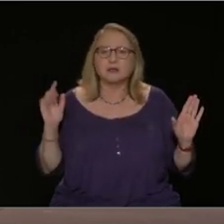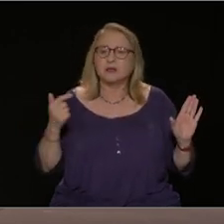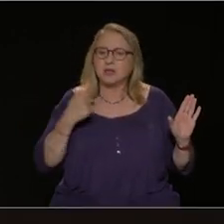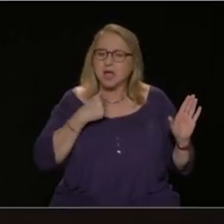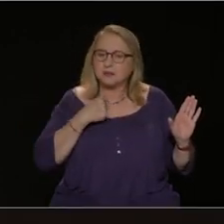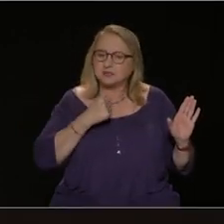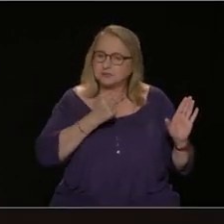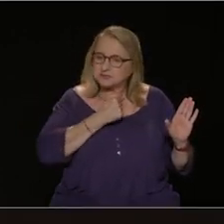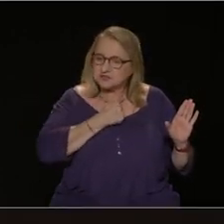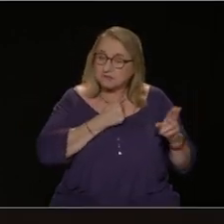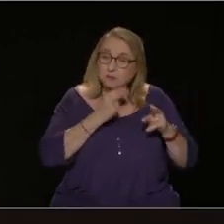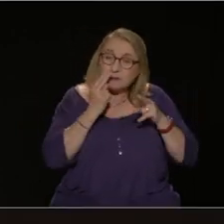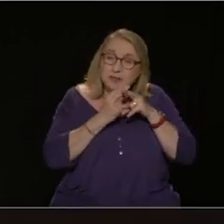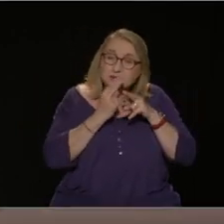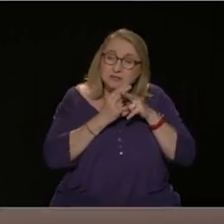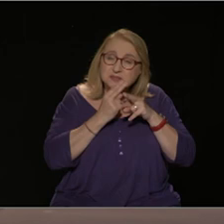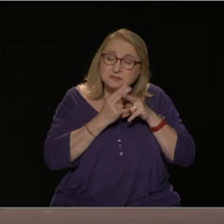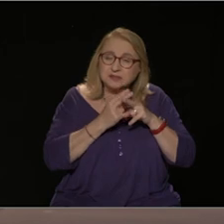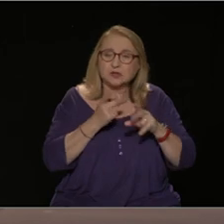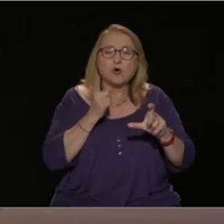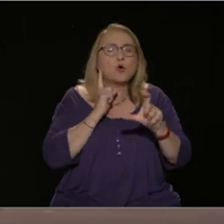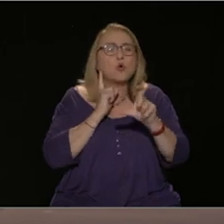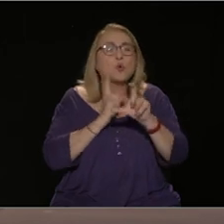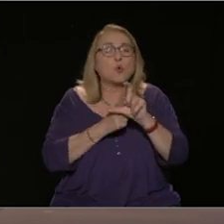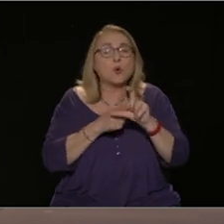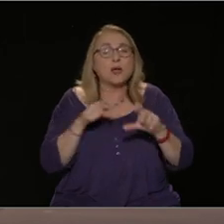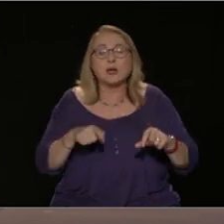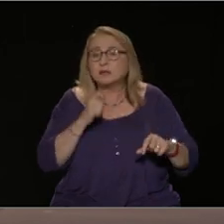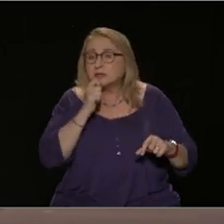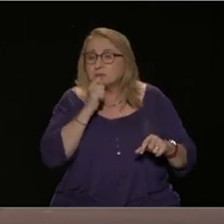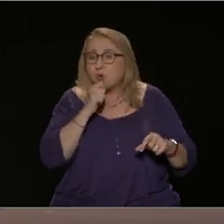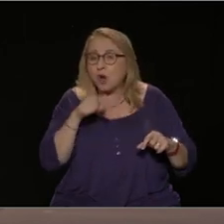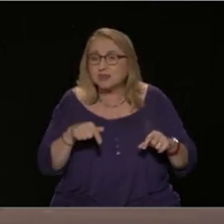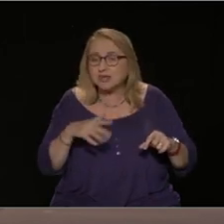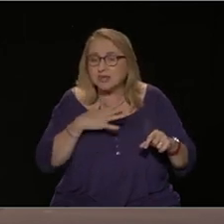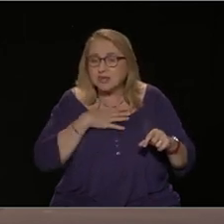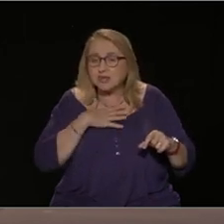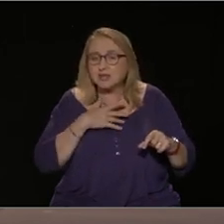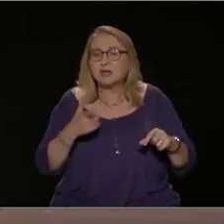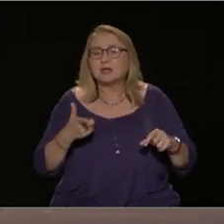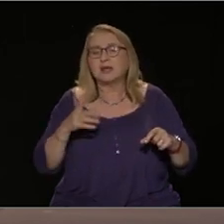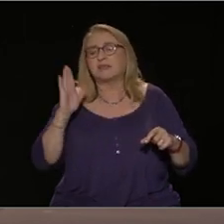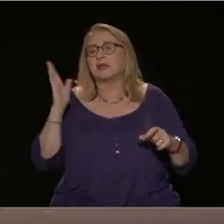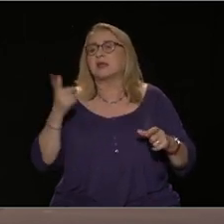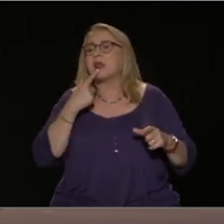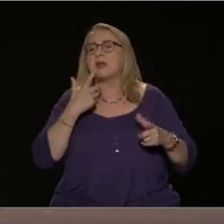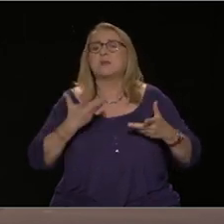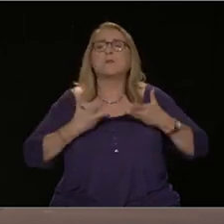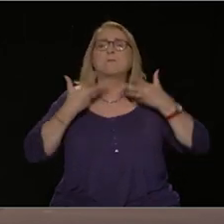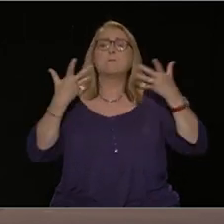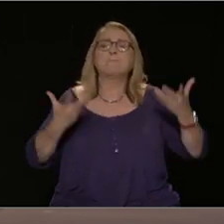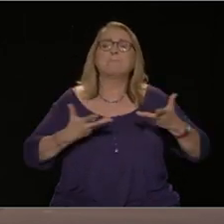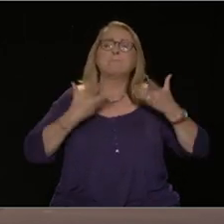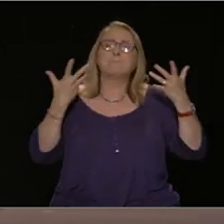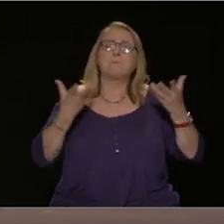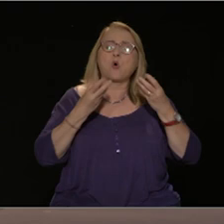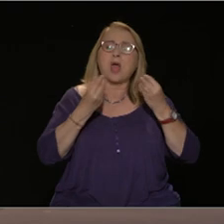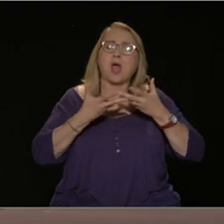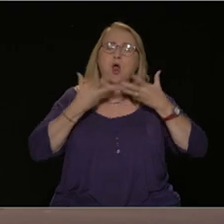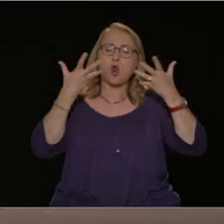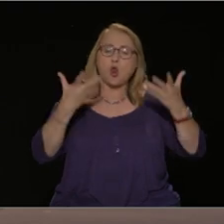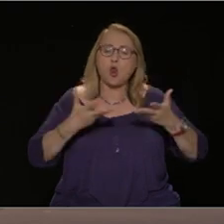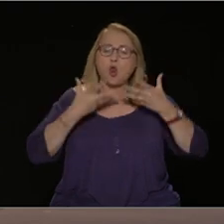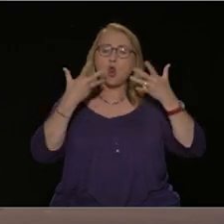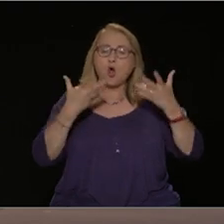της πολιτικής και του ΚΚΕ δηλαδή παρά τα πολλά παχιά λόγια στο τέλος προσανατολίζει τα πάντα στην